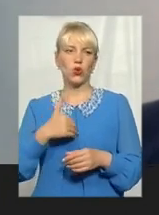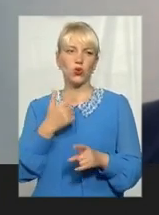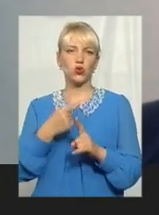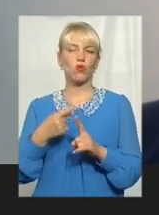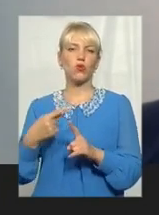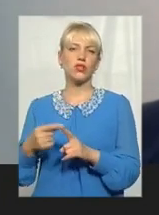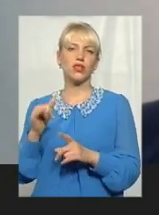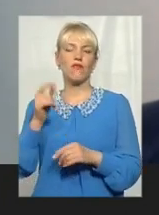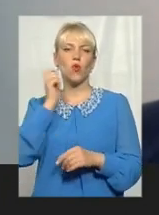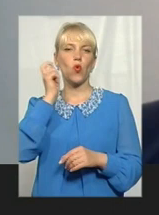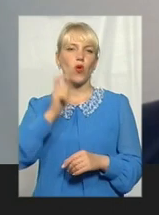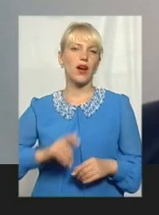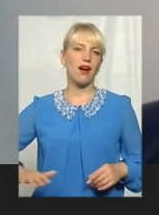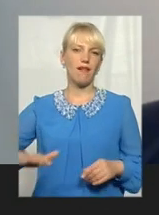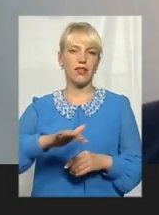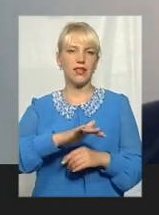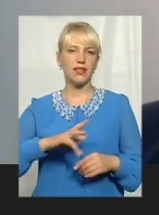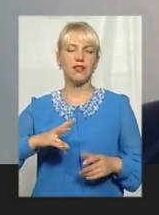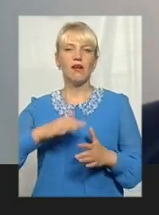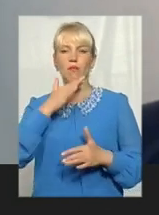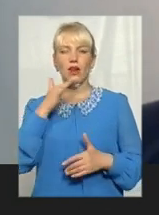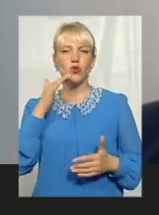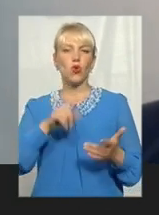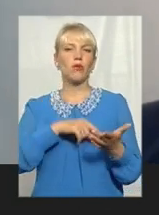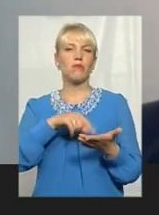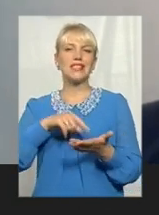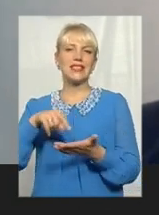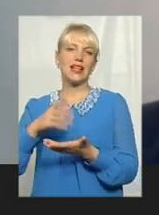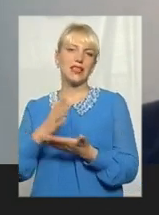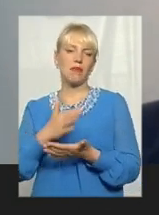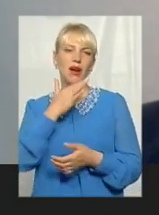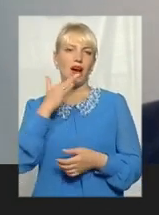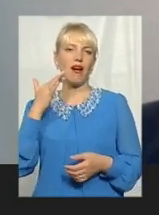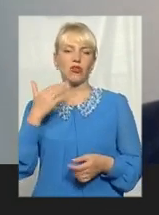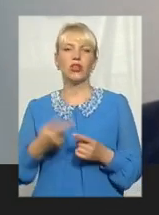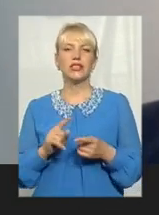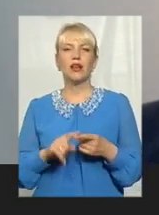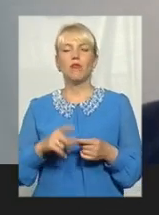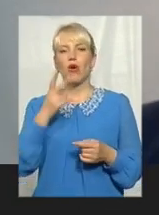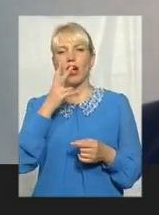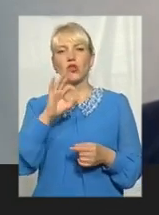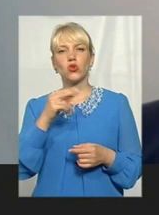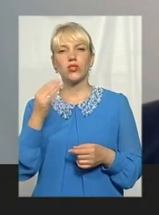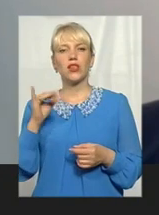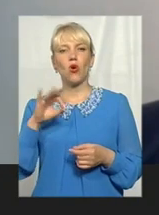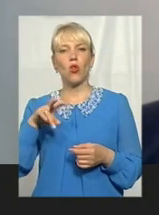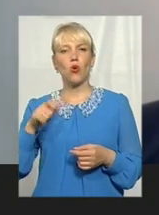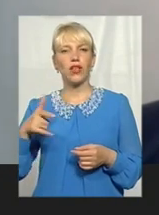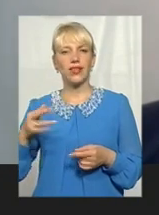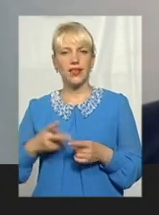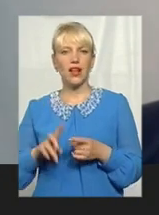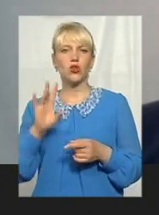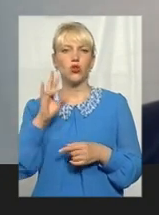Позитиву в Україні зараз в багатьох місцях є достатньо багато. І це показує соціологія. Але, на жаль,